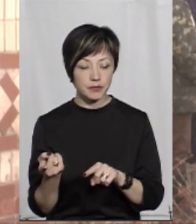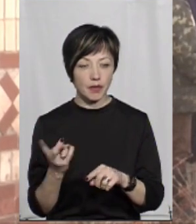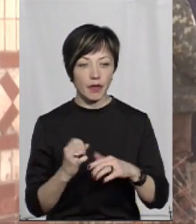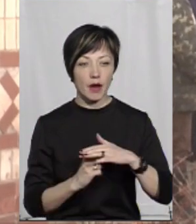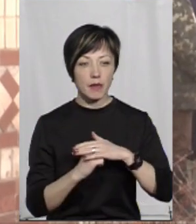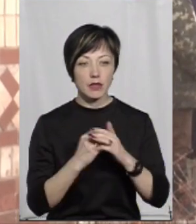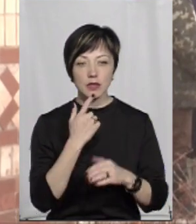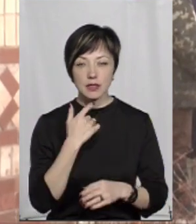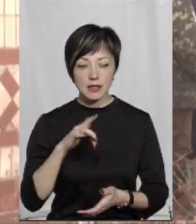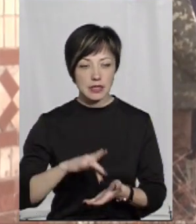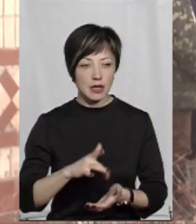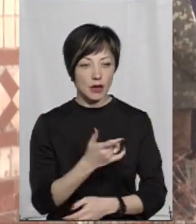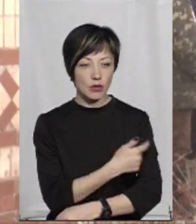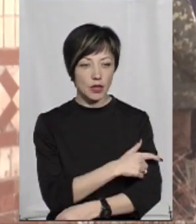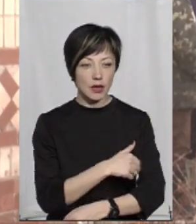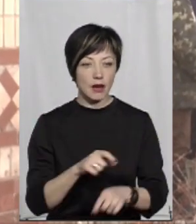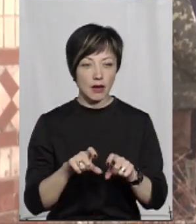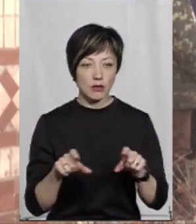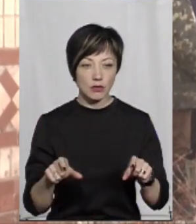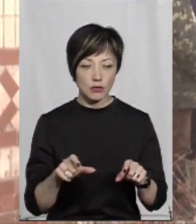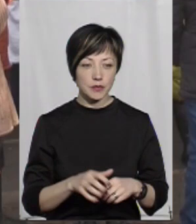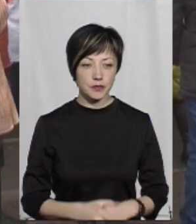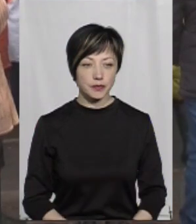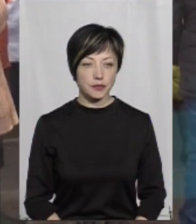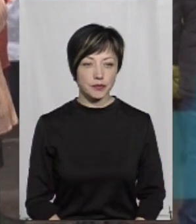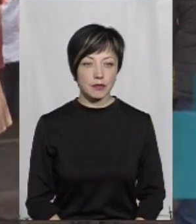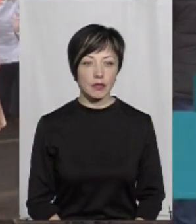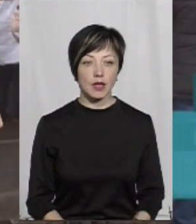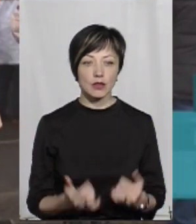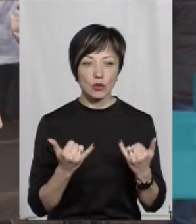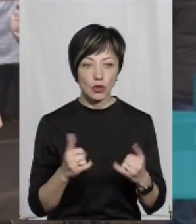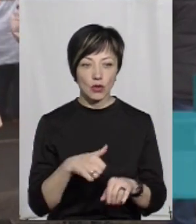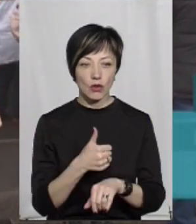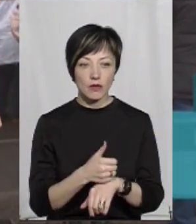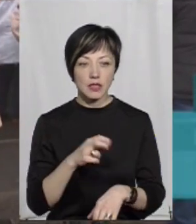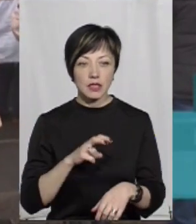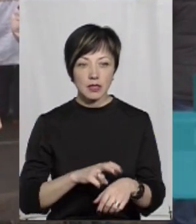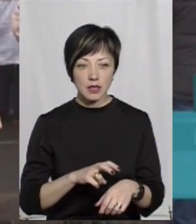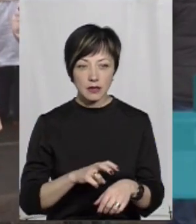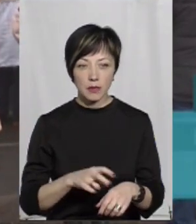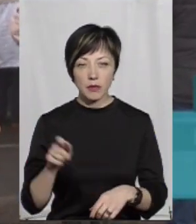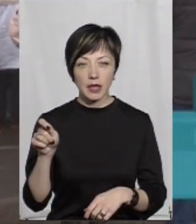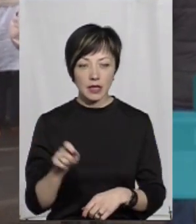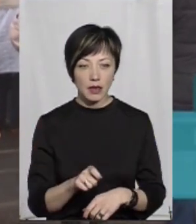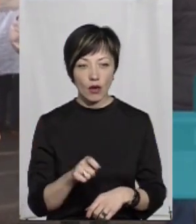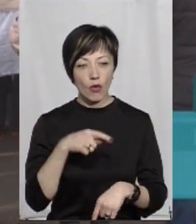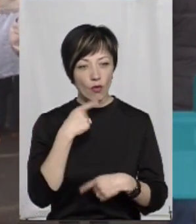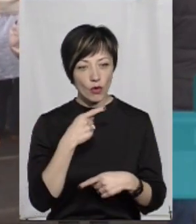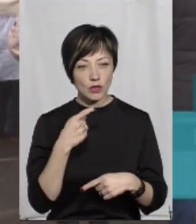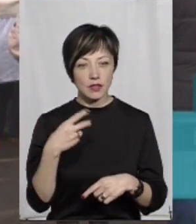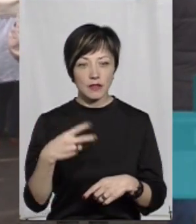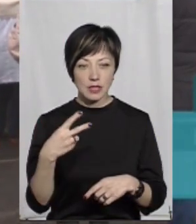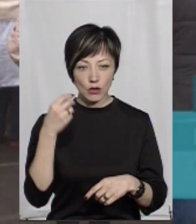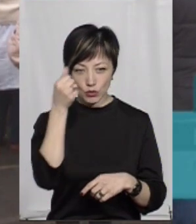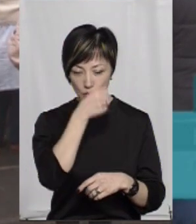базу Красилівської центральної лікарні з Антоніну міста Красилів. Сьогодні головний лікар центральної райони лікарні приїхав і говорить, що в 2020